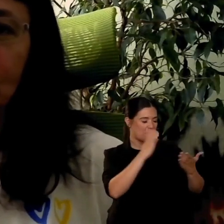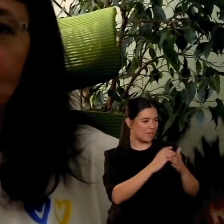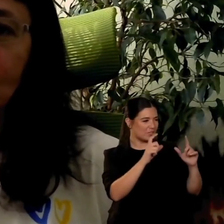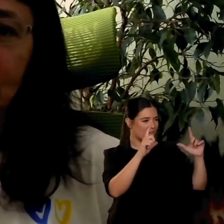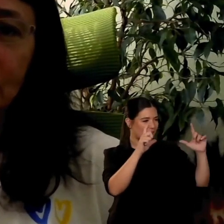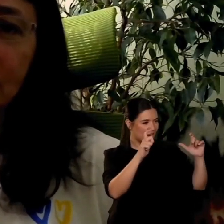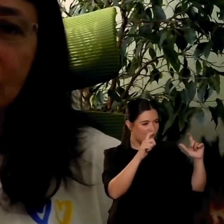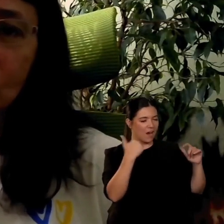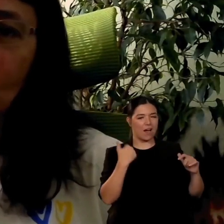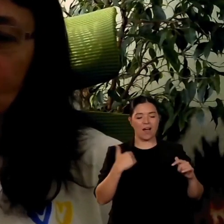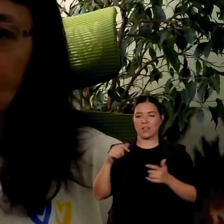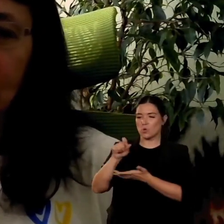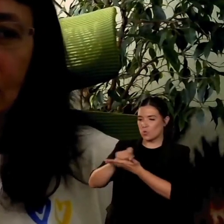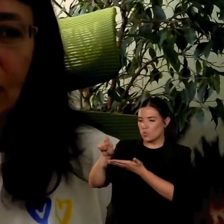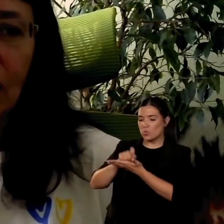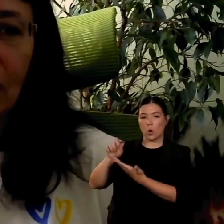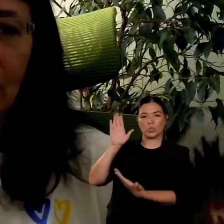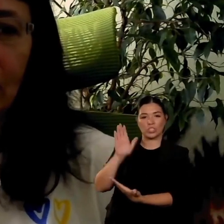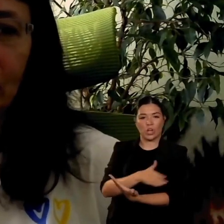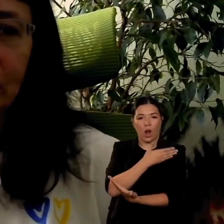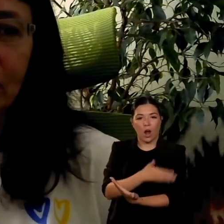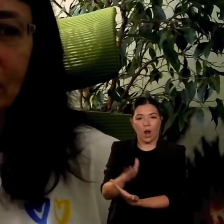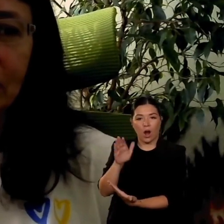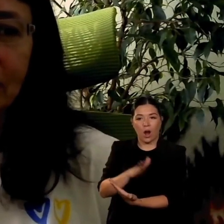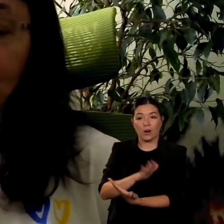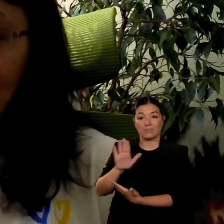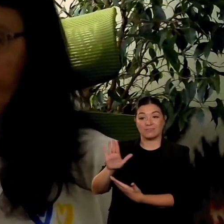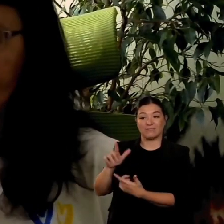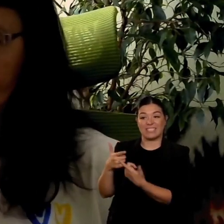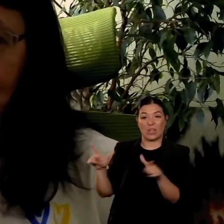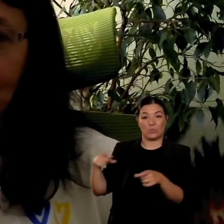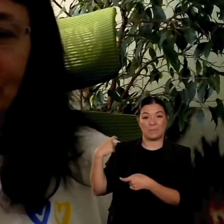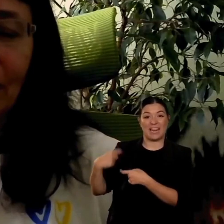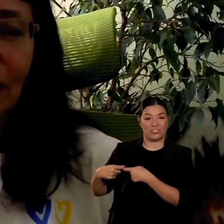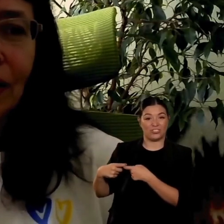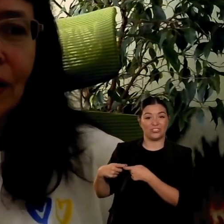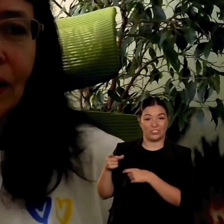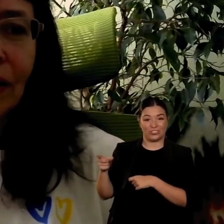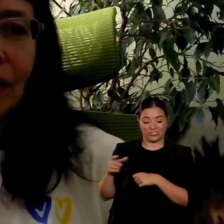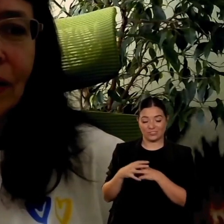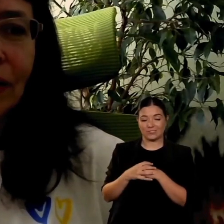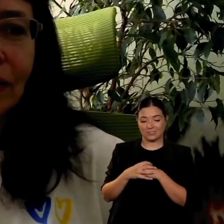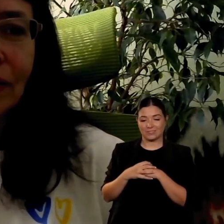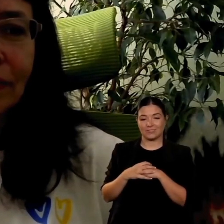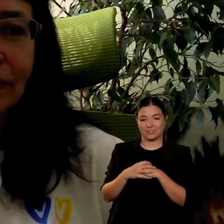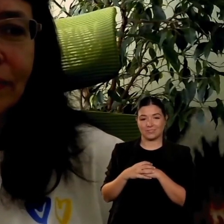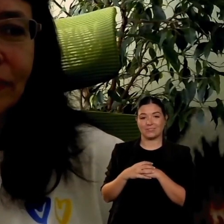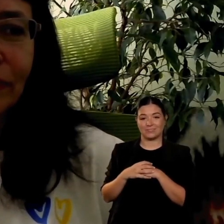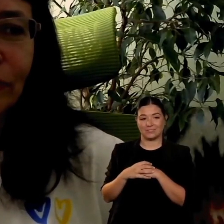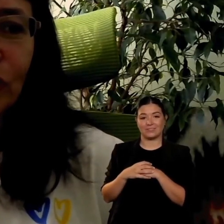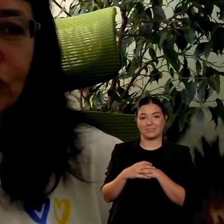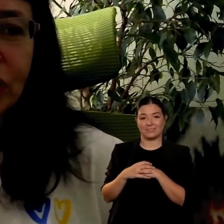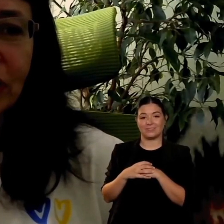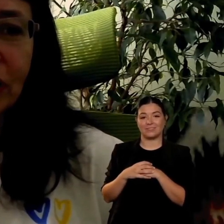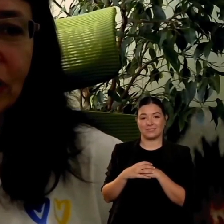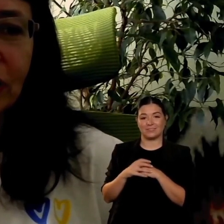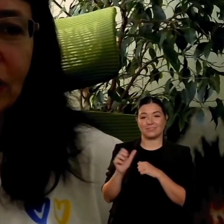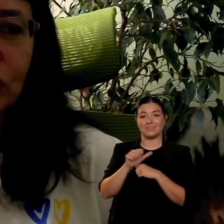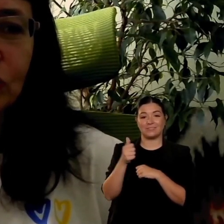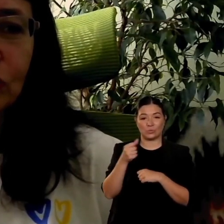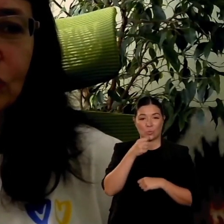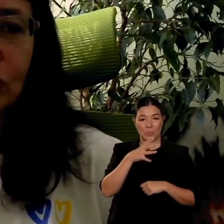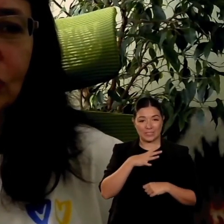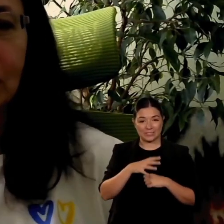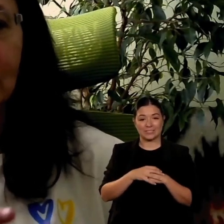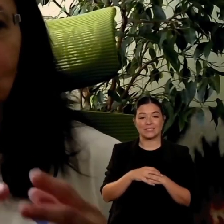tutti volevano mettere insieme questi eventi riunire questi eventi di